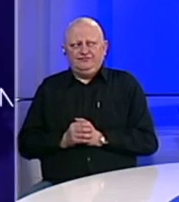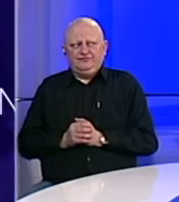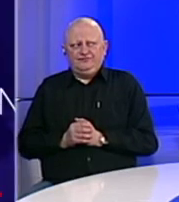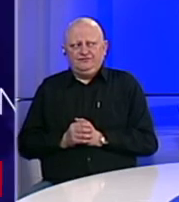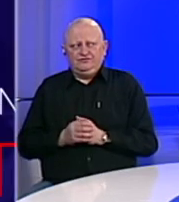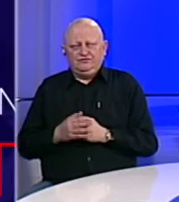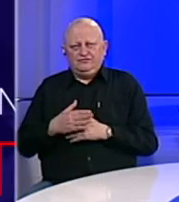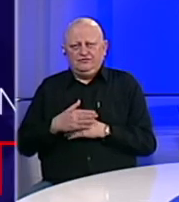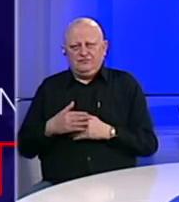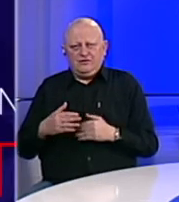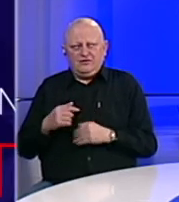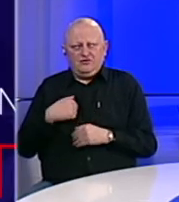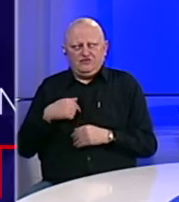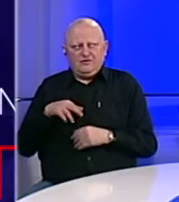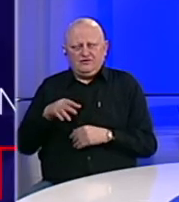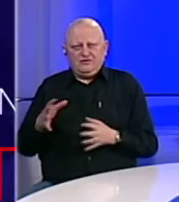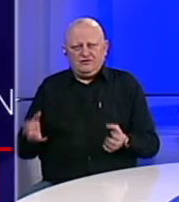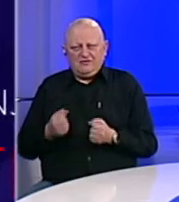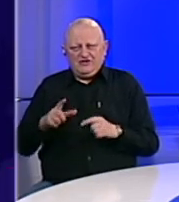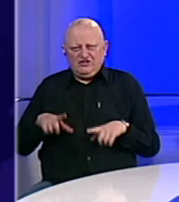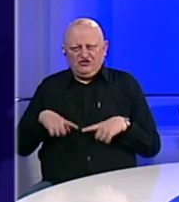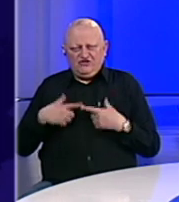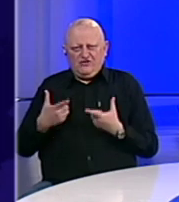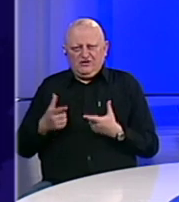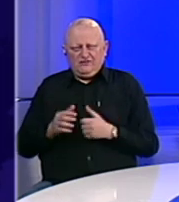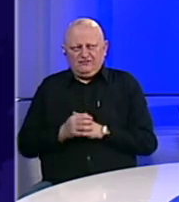Ograničavanjem svog kretanja spaša vaš živote.